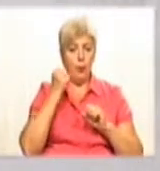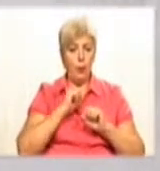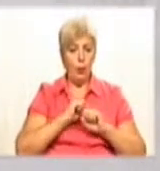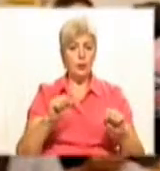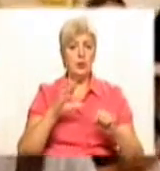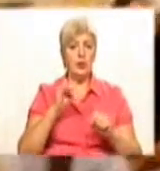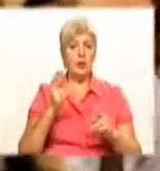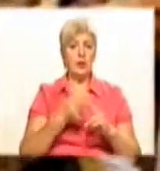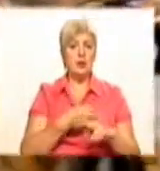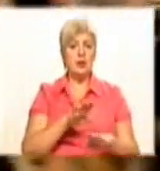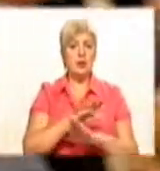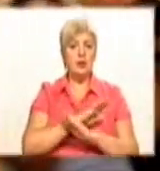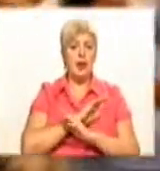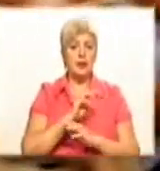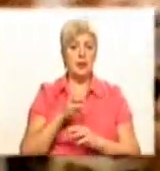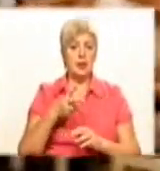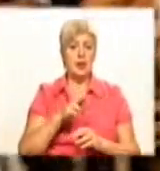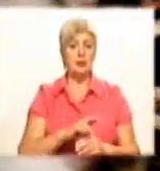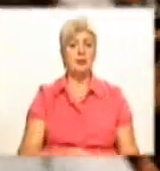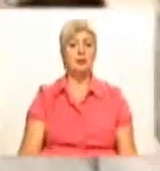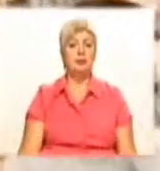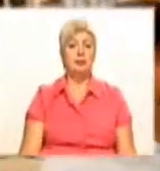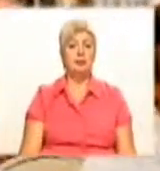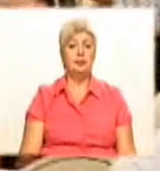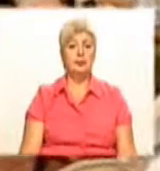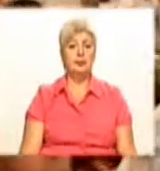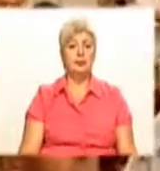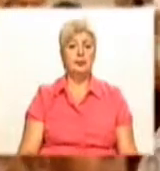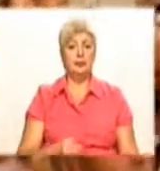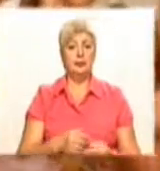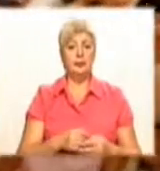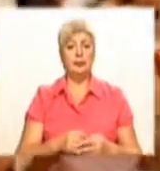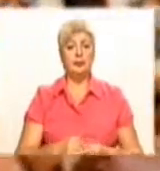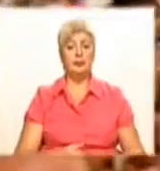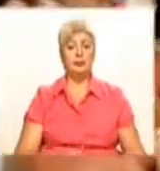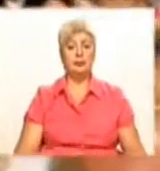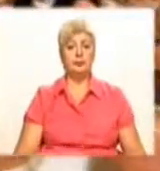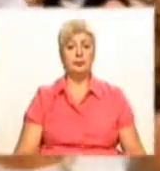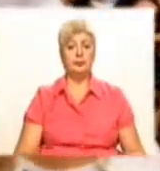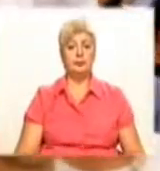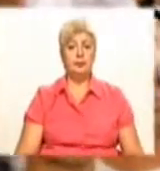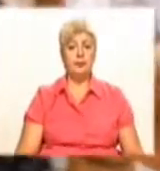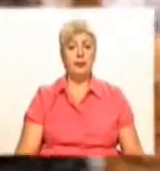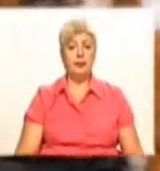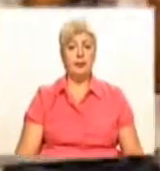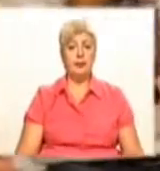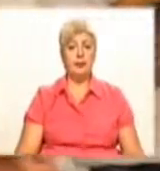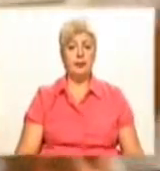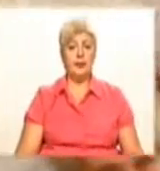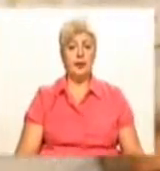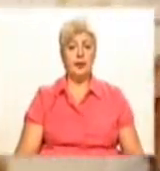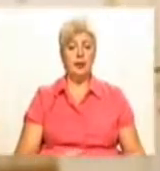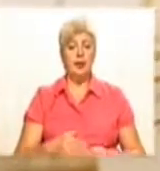в риси обличчя, порізи синці, і наче виліла рукою мару відігнати. А потім